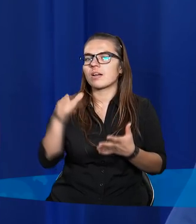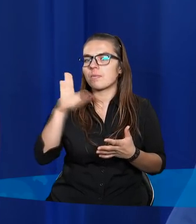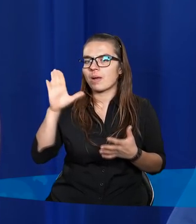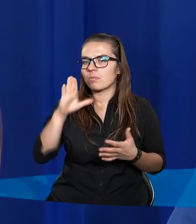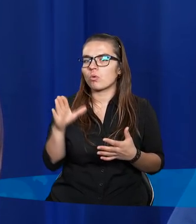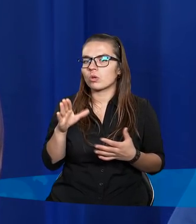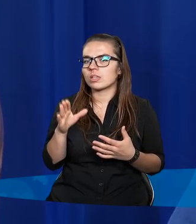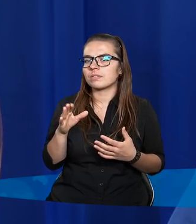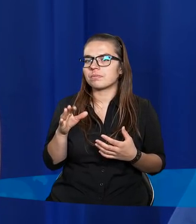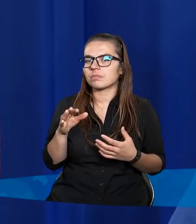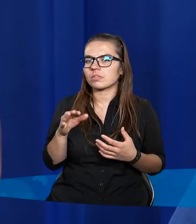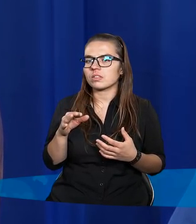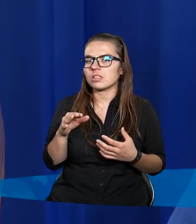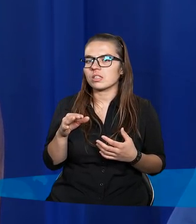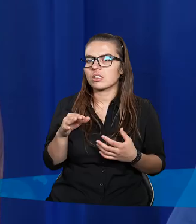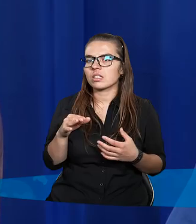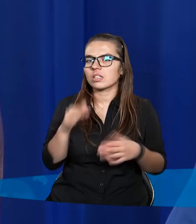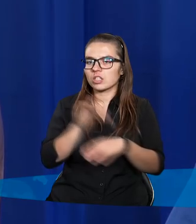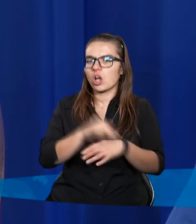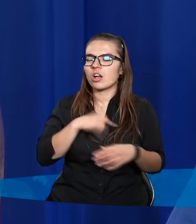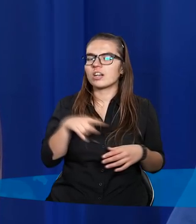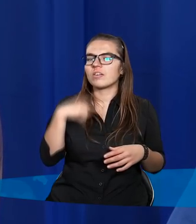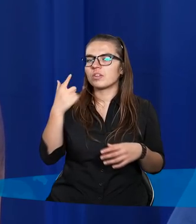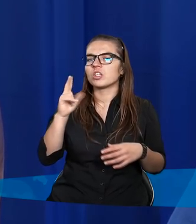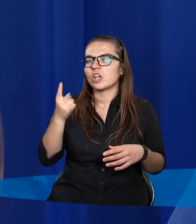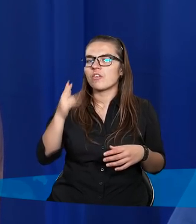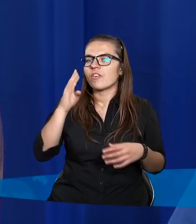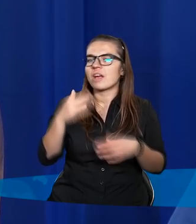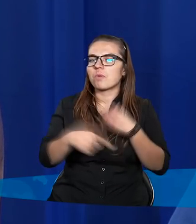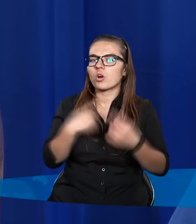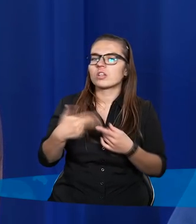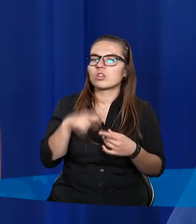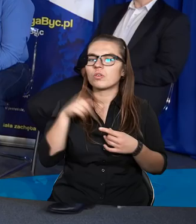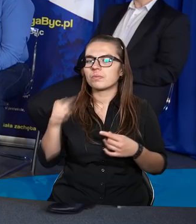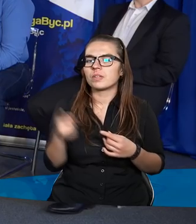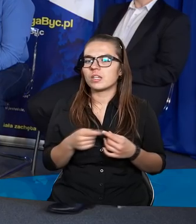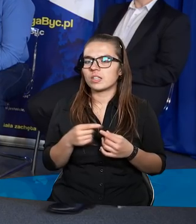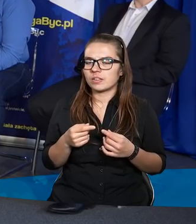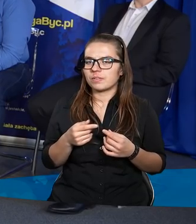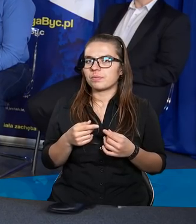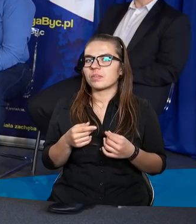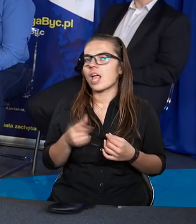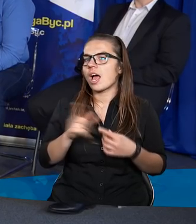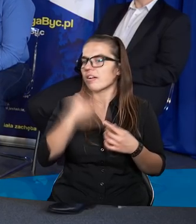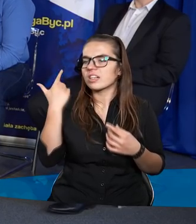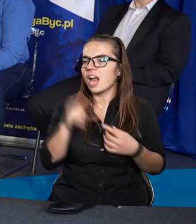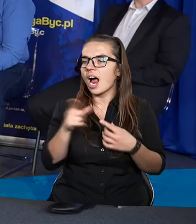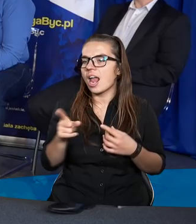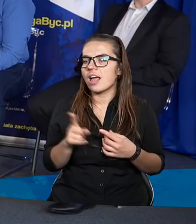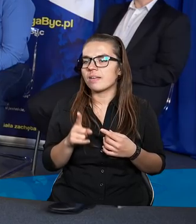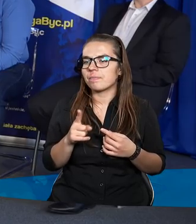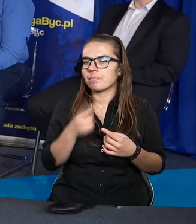że Pan Bóg jest gotów miłować do tysięcznego pokolenia tych, którzy czynią Jego wolę, ale